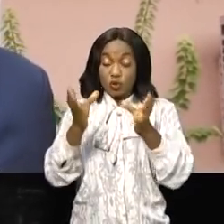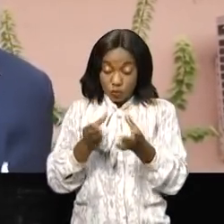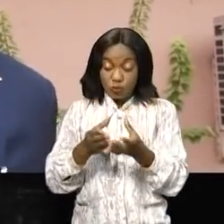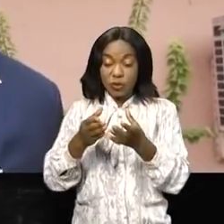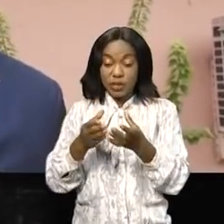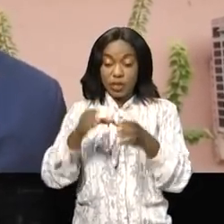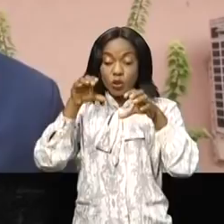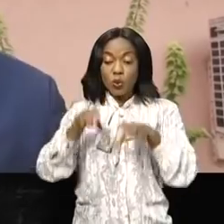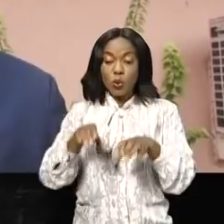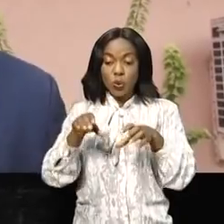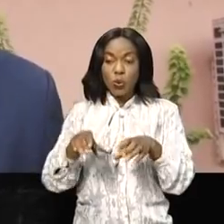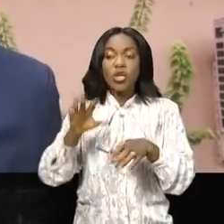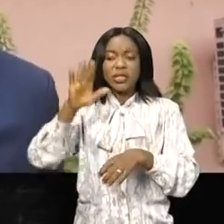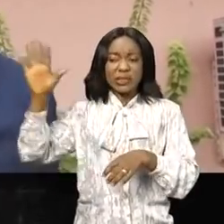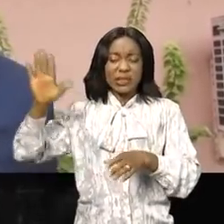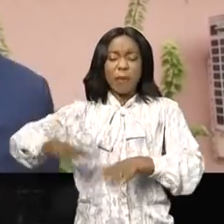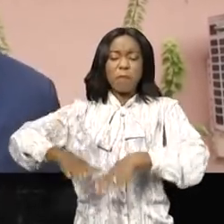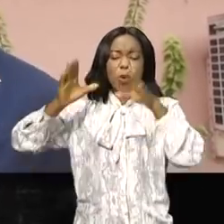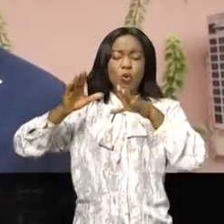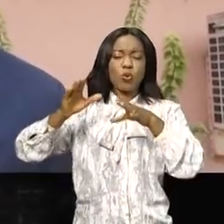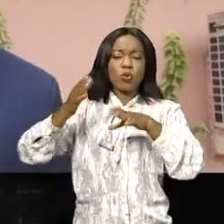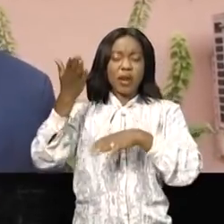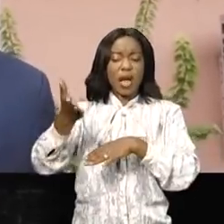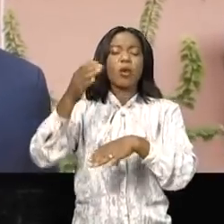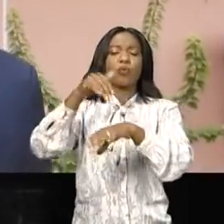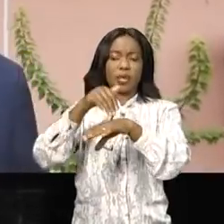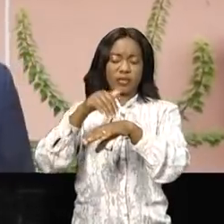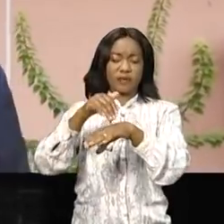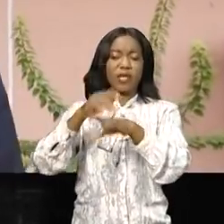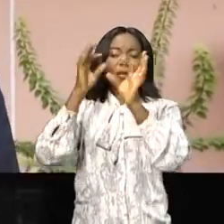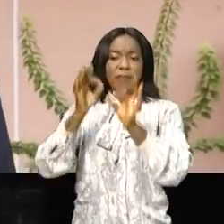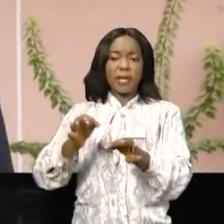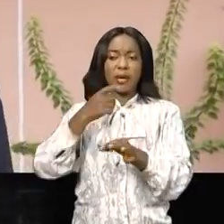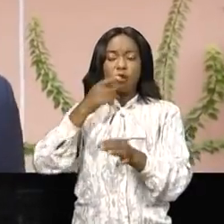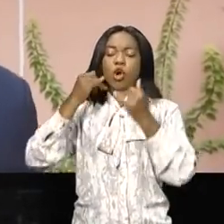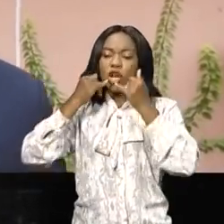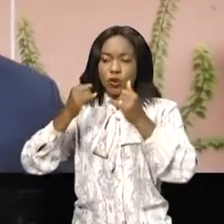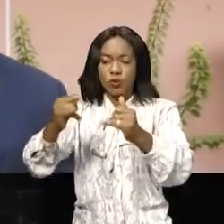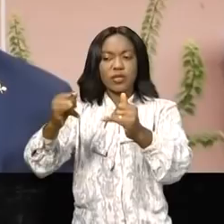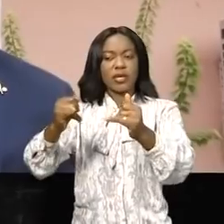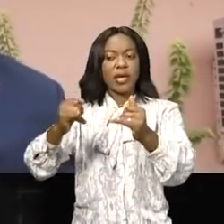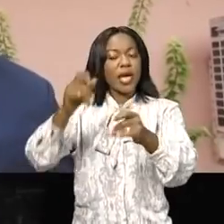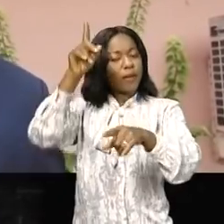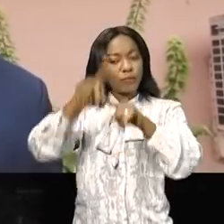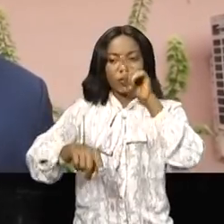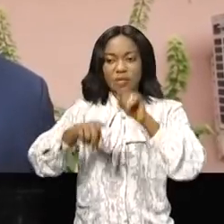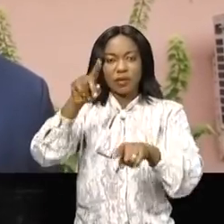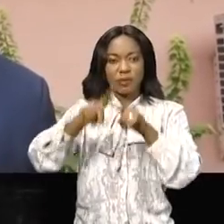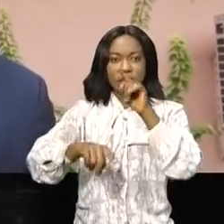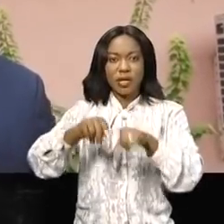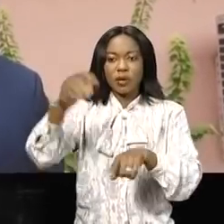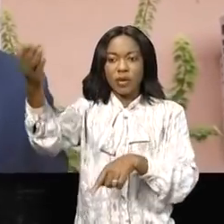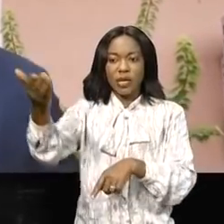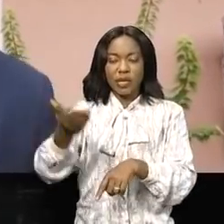Hier, ils étaient déjà ici. Avec beaucoup de récré, je leur ai annoncé qu'ils ne pouvaient pas venir accueillir le président. Vraiment